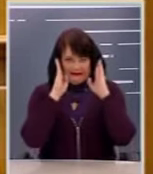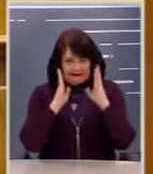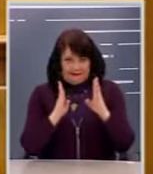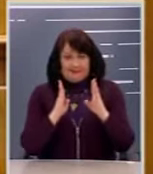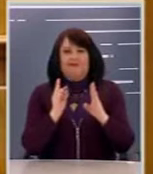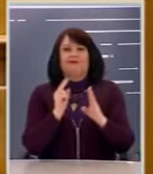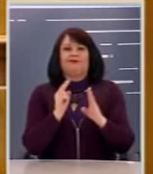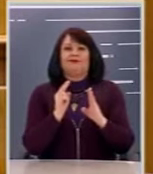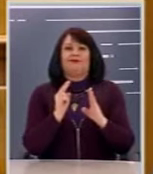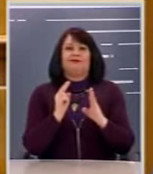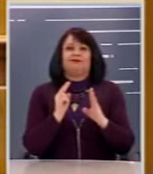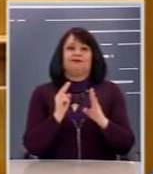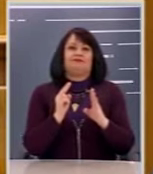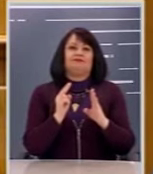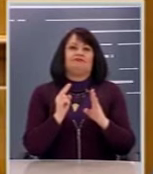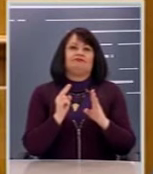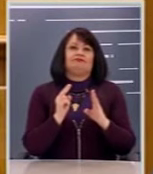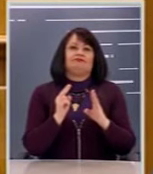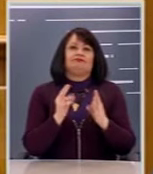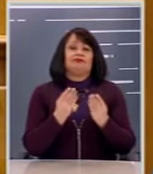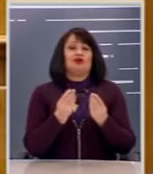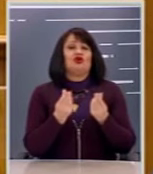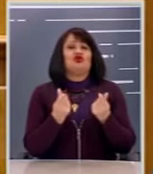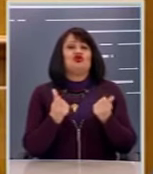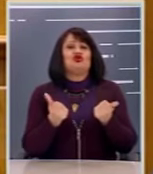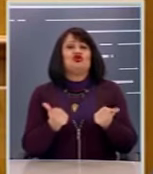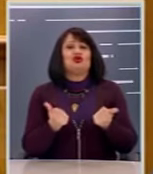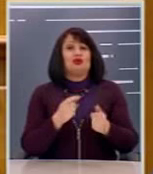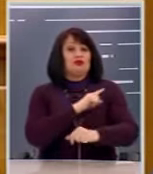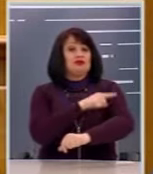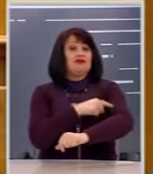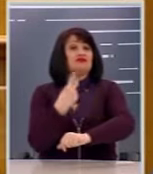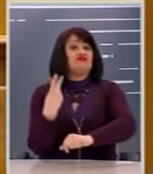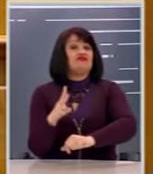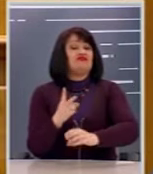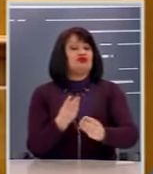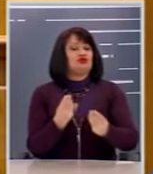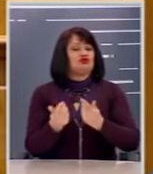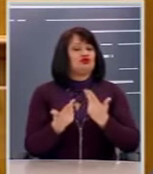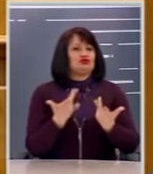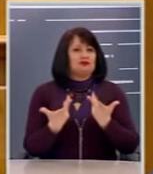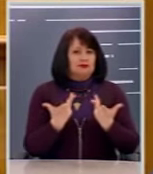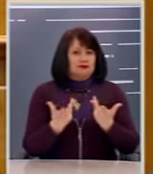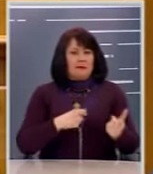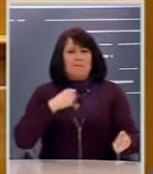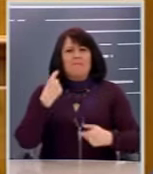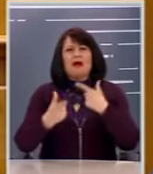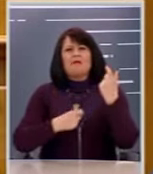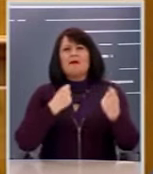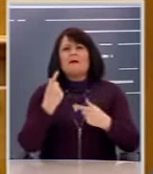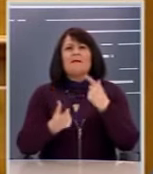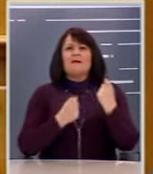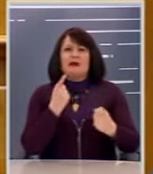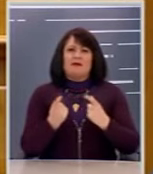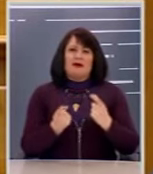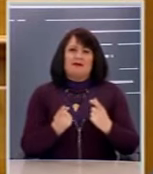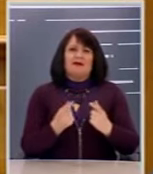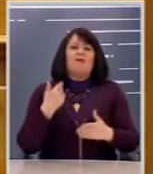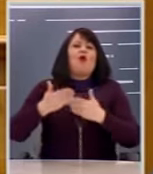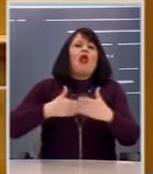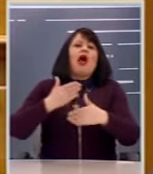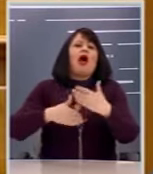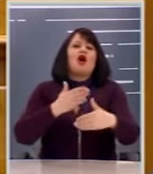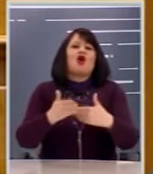τις μεγάλες επιδεξιότητες και τις μεγάλες ικανότητές σας. Στο πάρτι, για πάρα πολλά